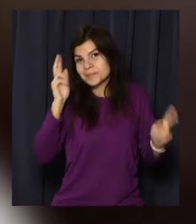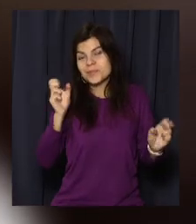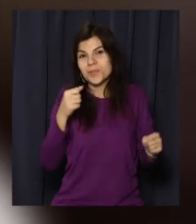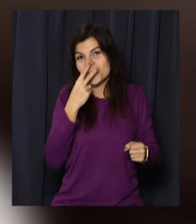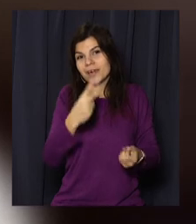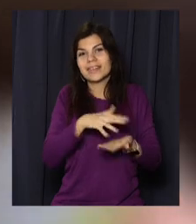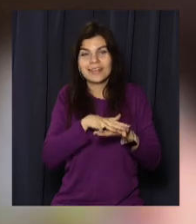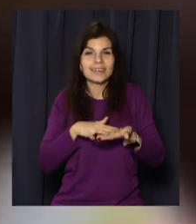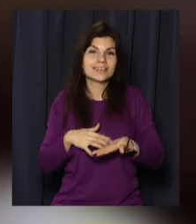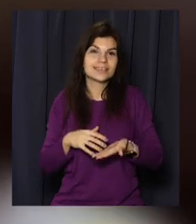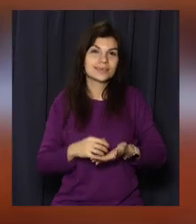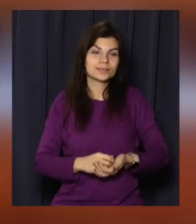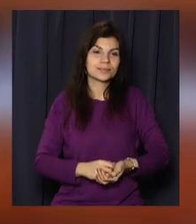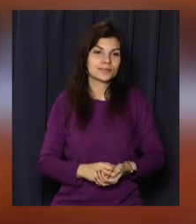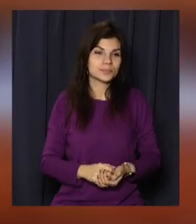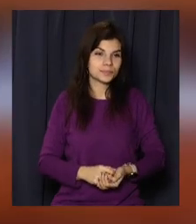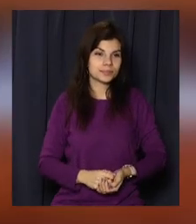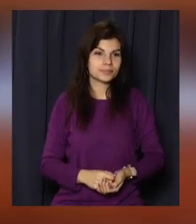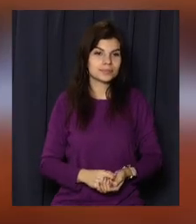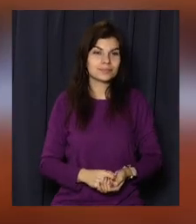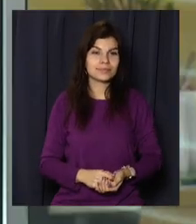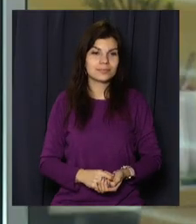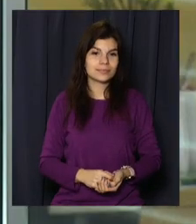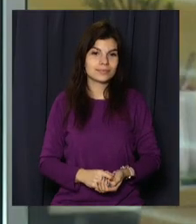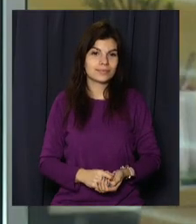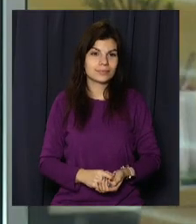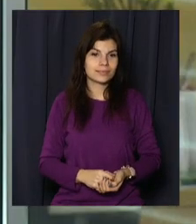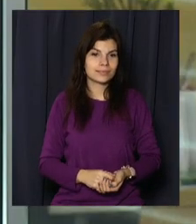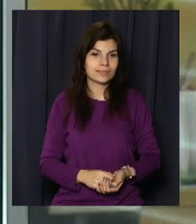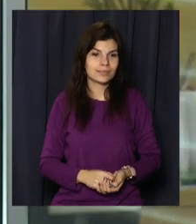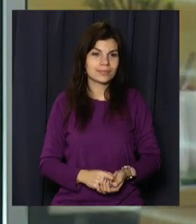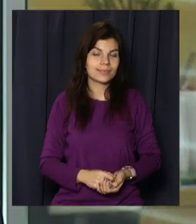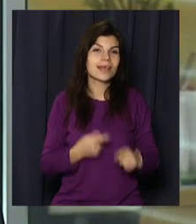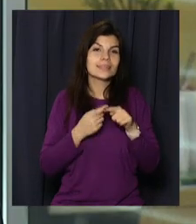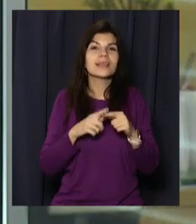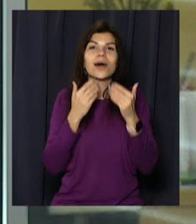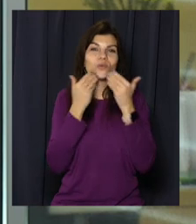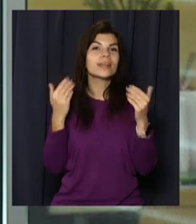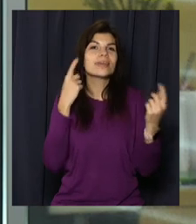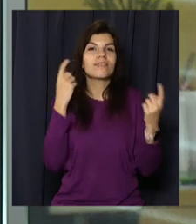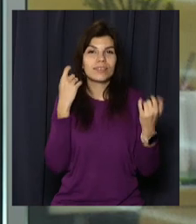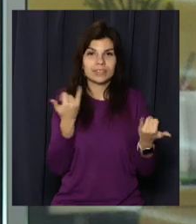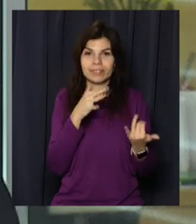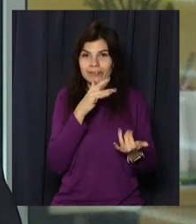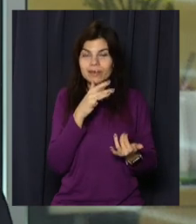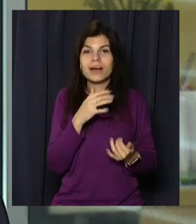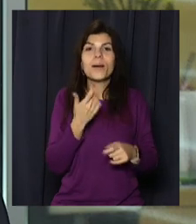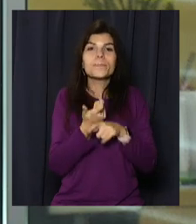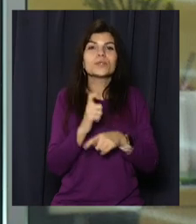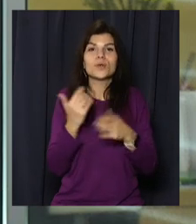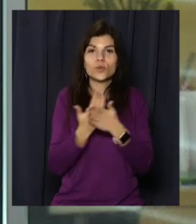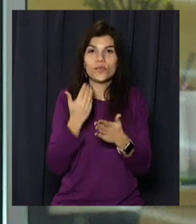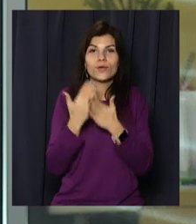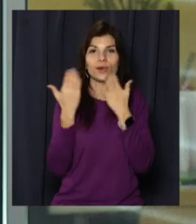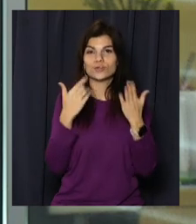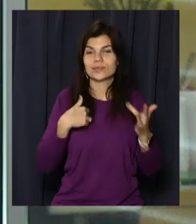Туркулесь та Василь Самовар. OpenNews – телеканал «Відкритий». Це остання інформація на цю годину. Більше новин